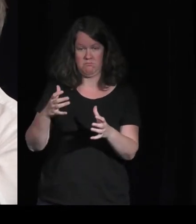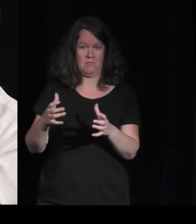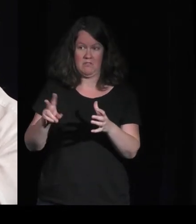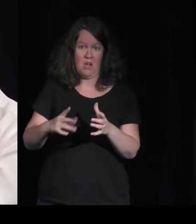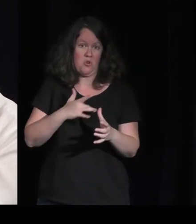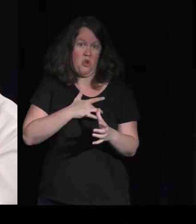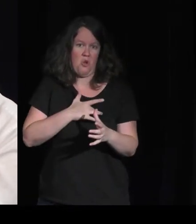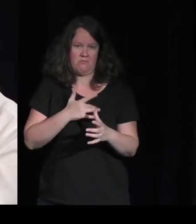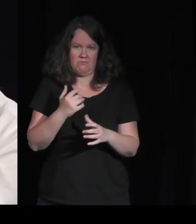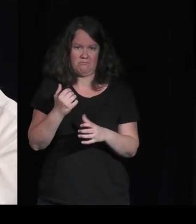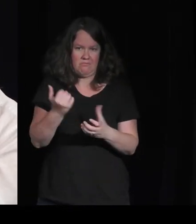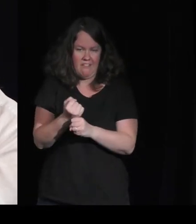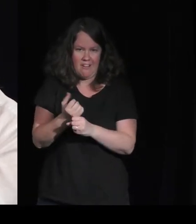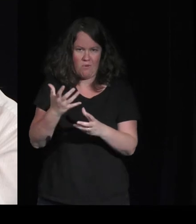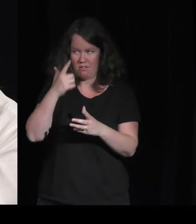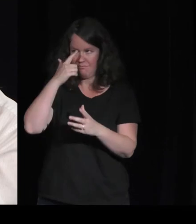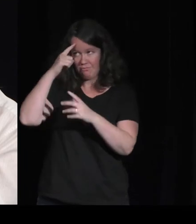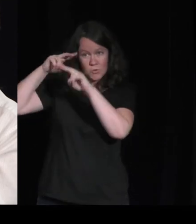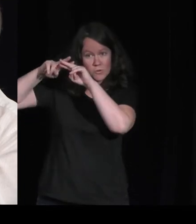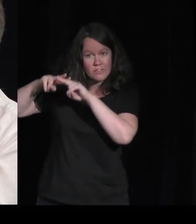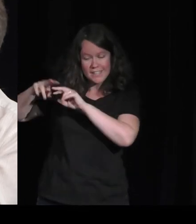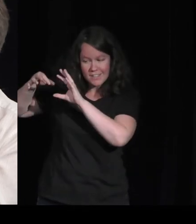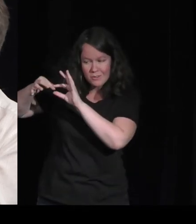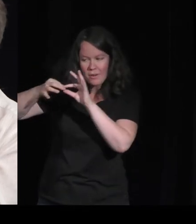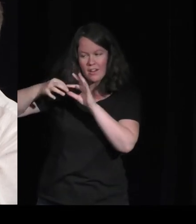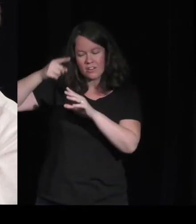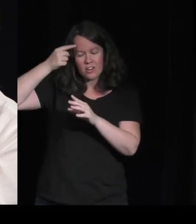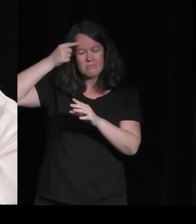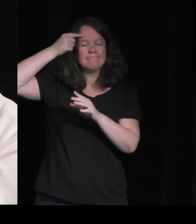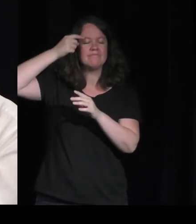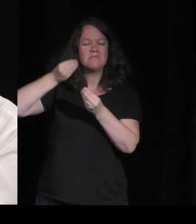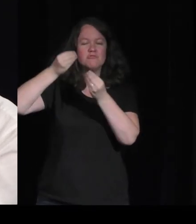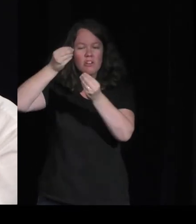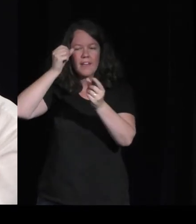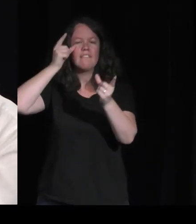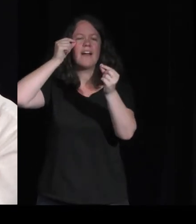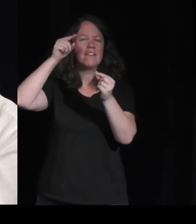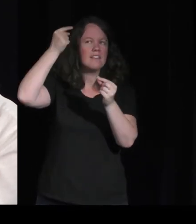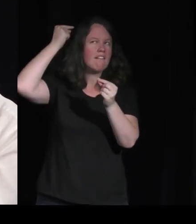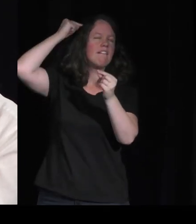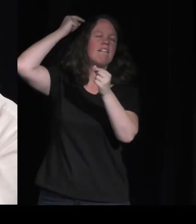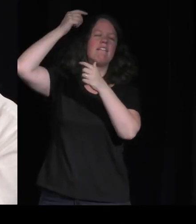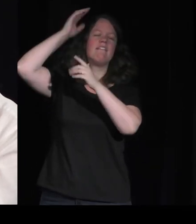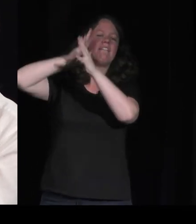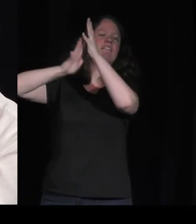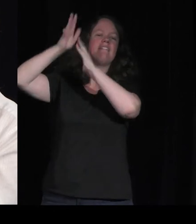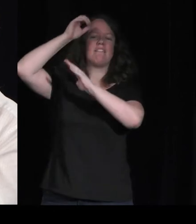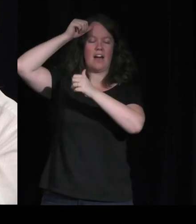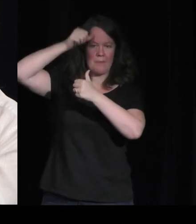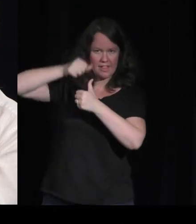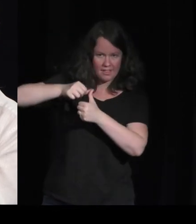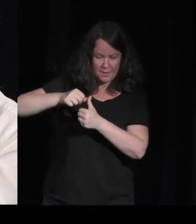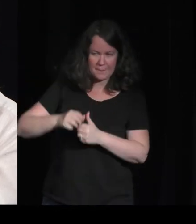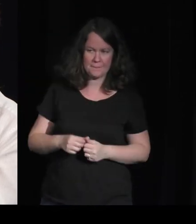c'est l'expérience commune aussi des joueurs. Il y a cet aspect contemplatif de rapport